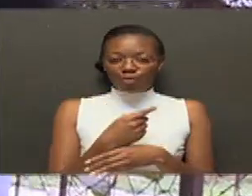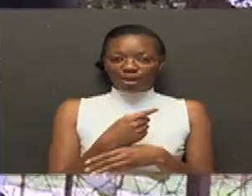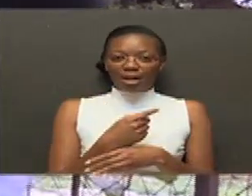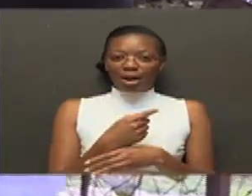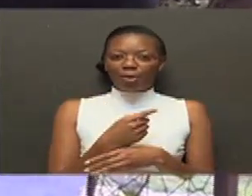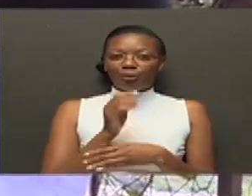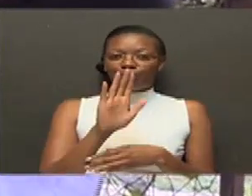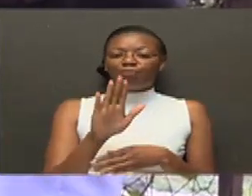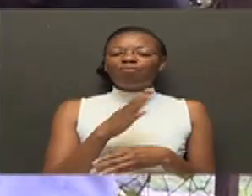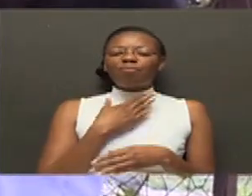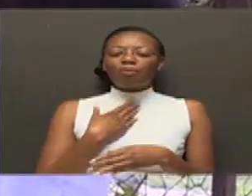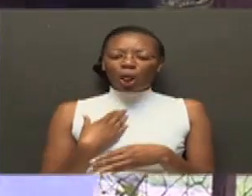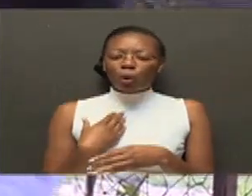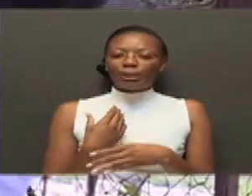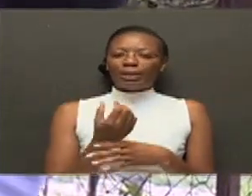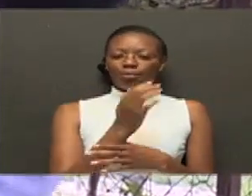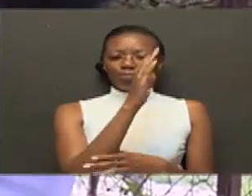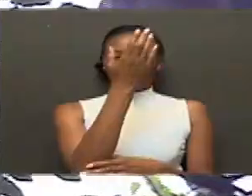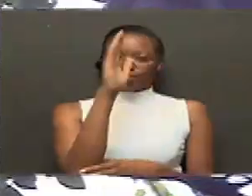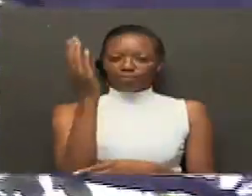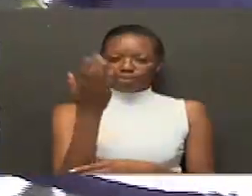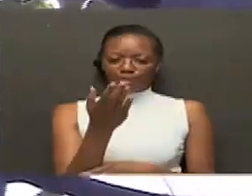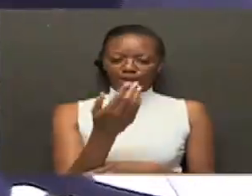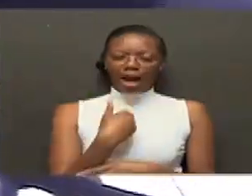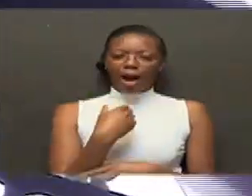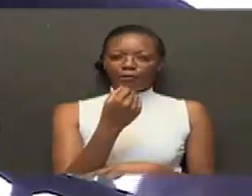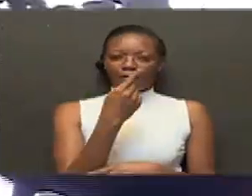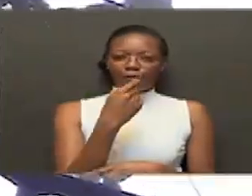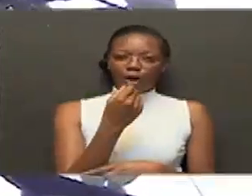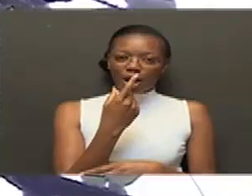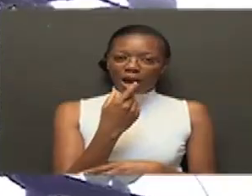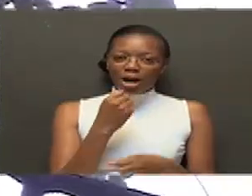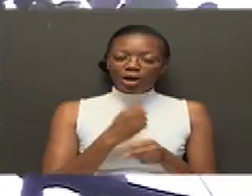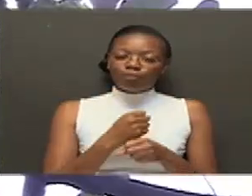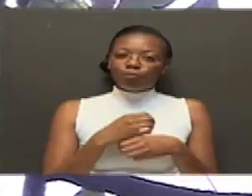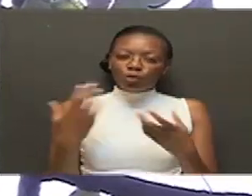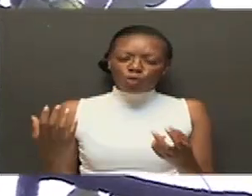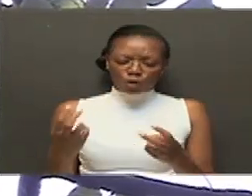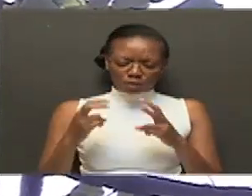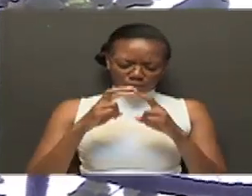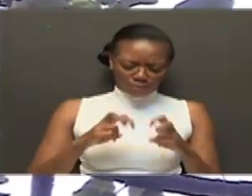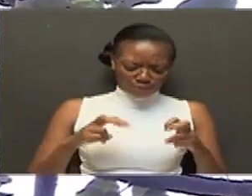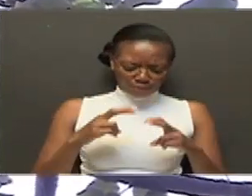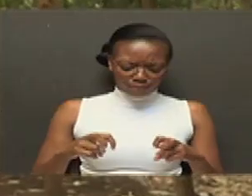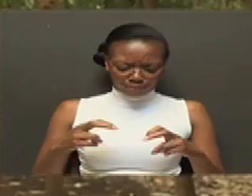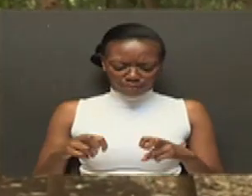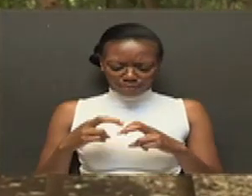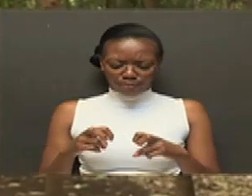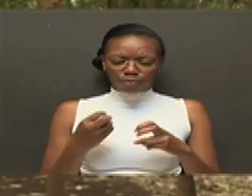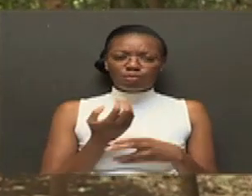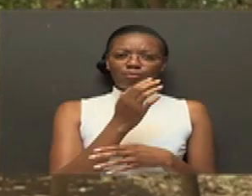Ili kupata miti fulani hususa wenye kutibu ugojwa fulani Utafiti ufanyo kuhusu miti